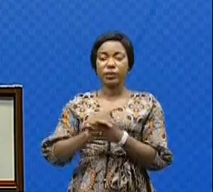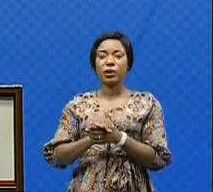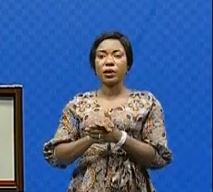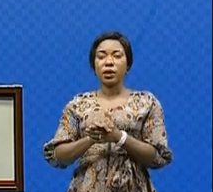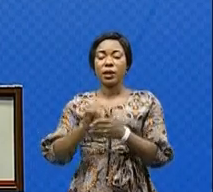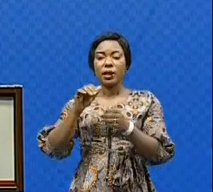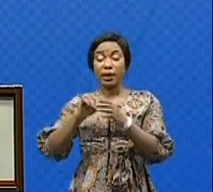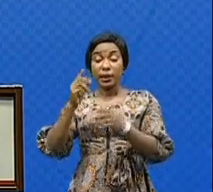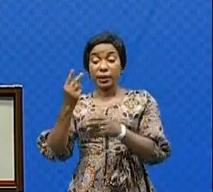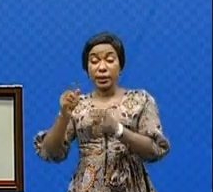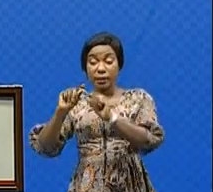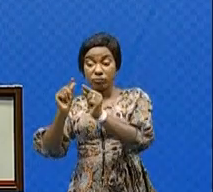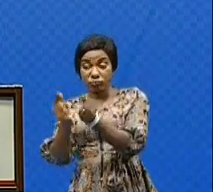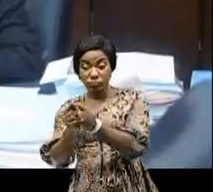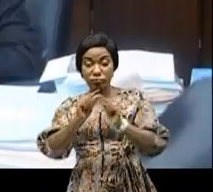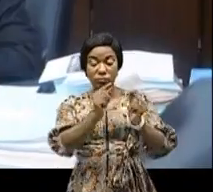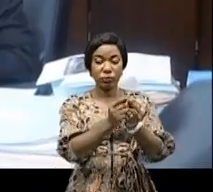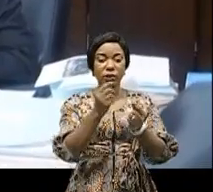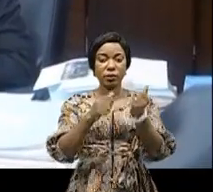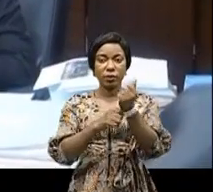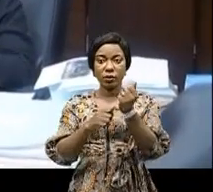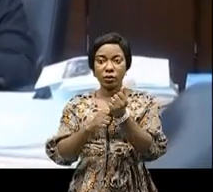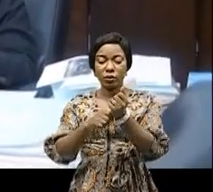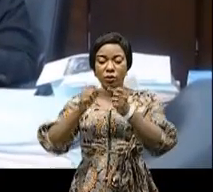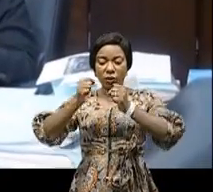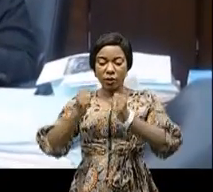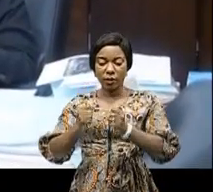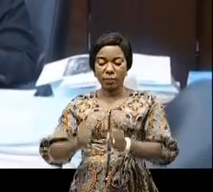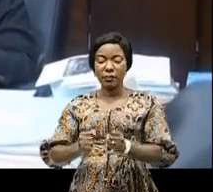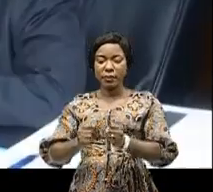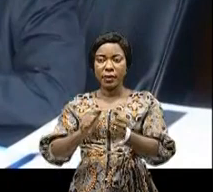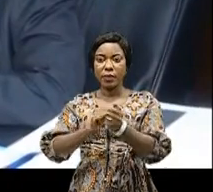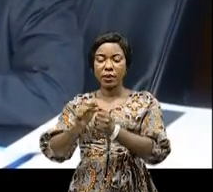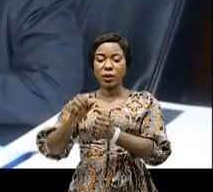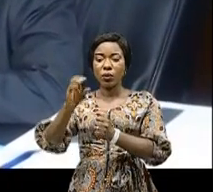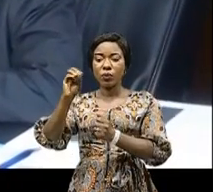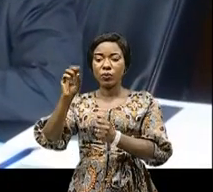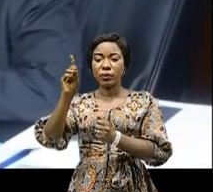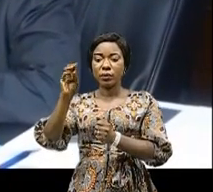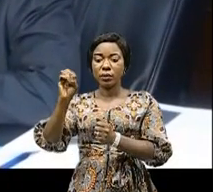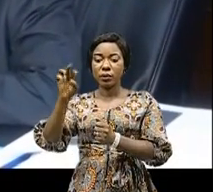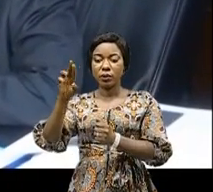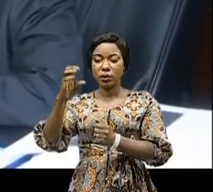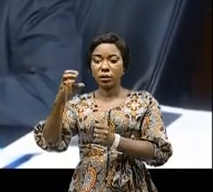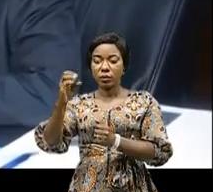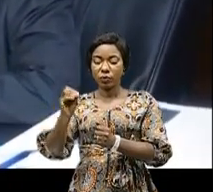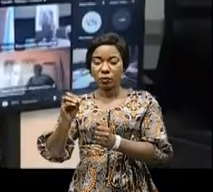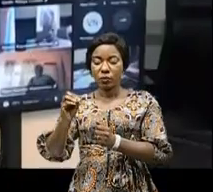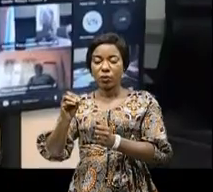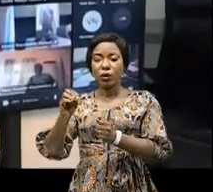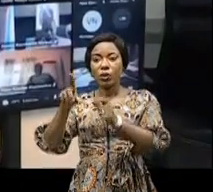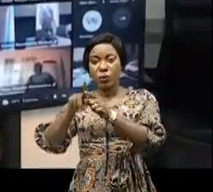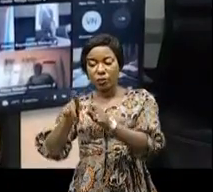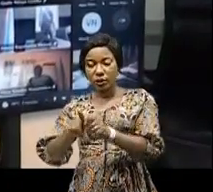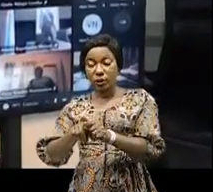Nyangaraï en territoire de Djougou, occupés respectivement par la coalition Kodeko FDPC-FPIC et Kodeko